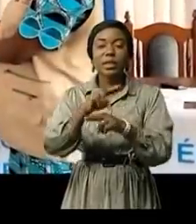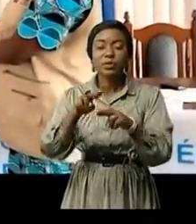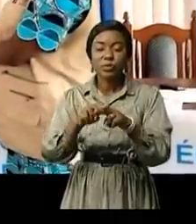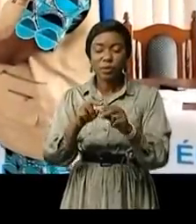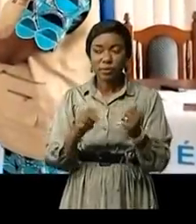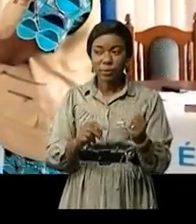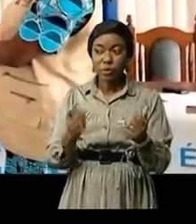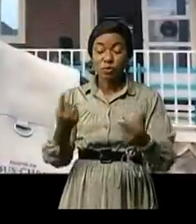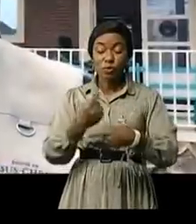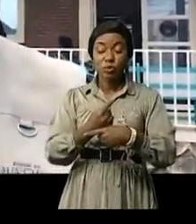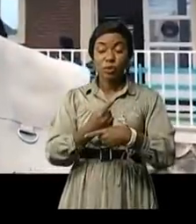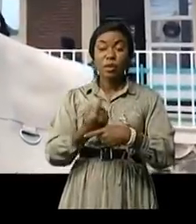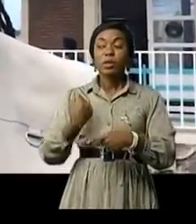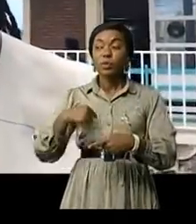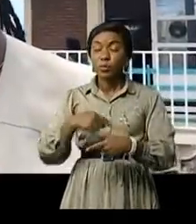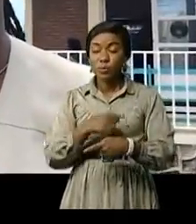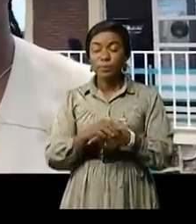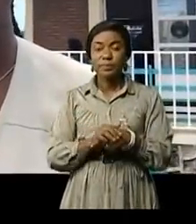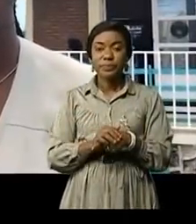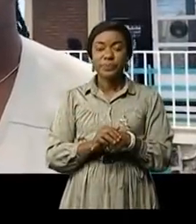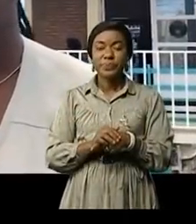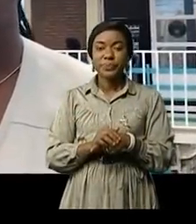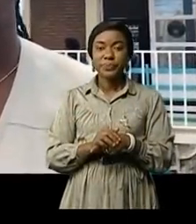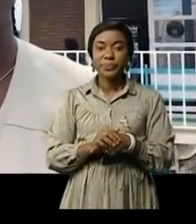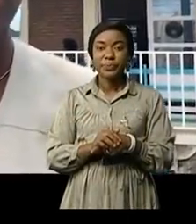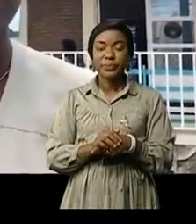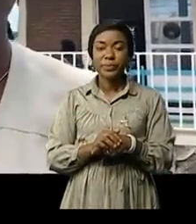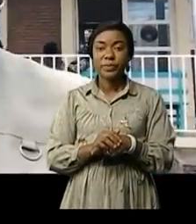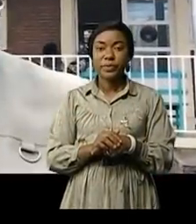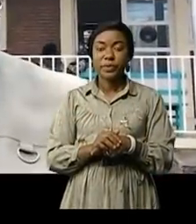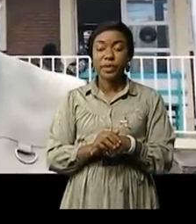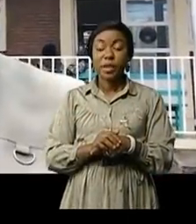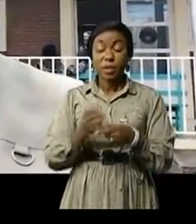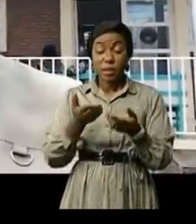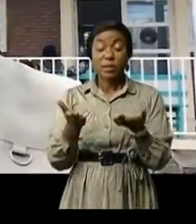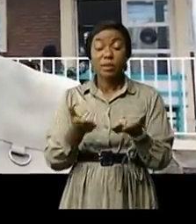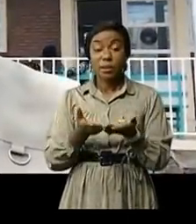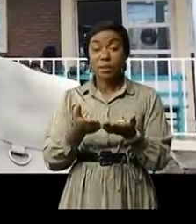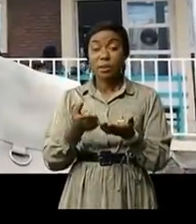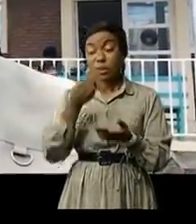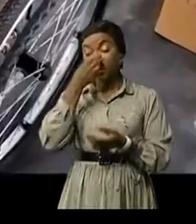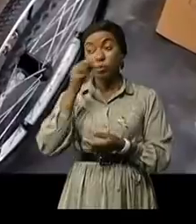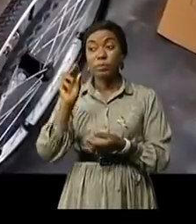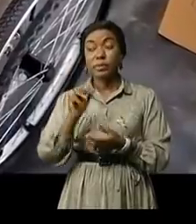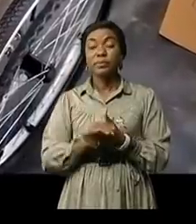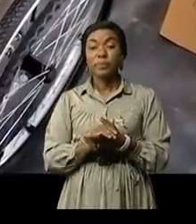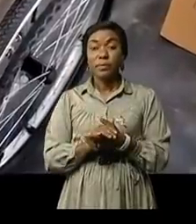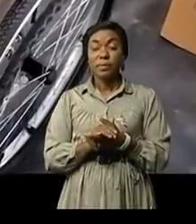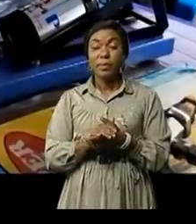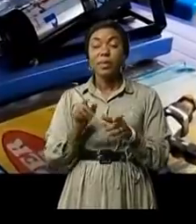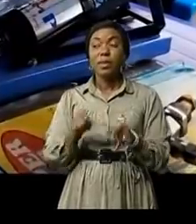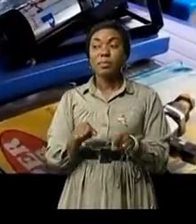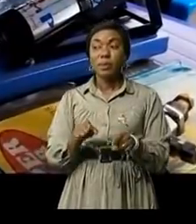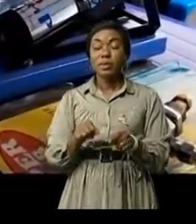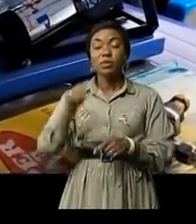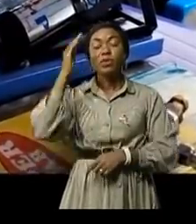venons de nos mains dans des hôpitaux de Goma les équipements médicaux contre la COVID-19 A cette fois-ci nous avons